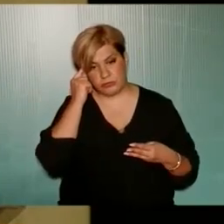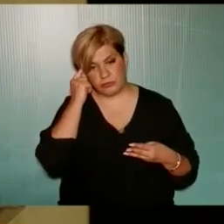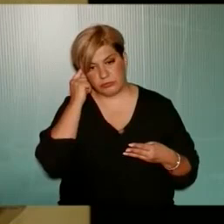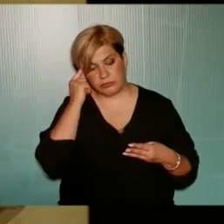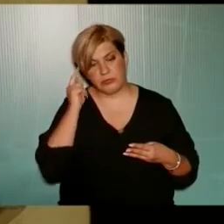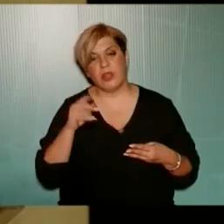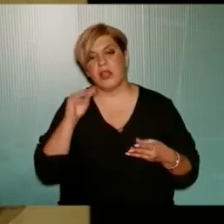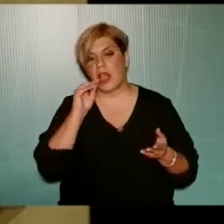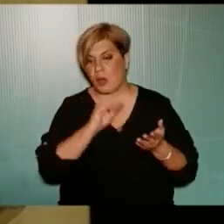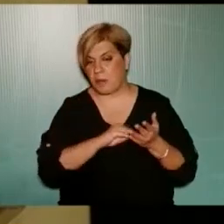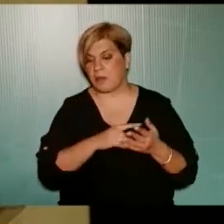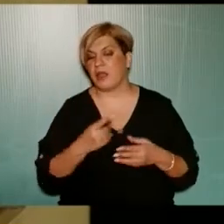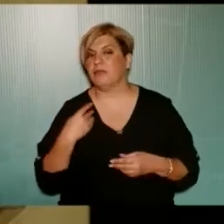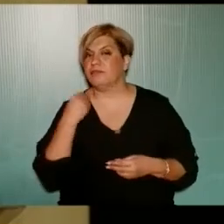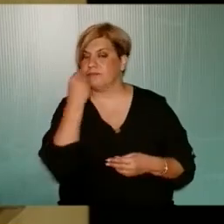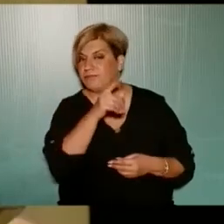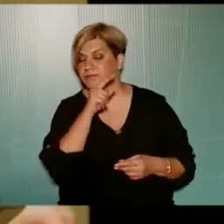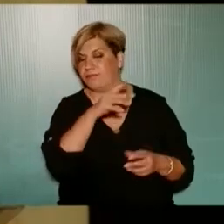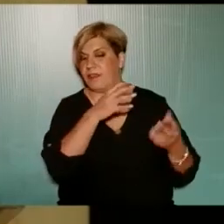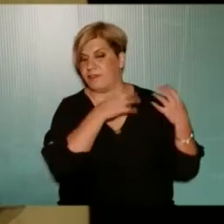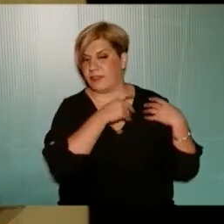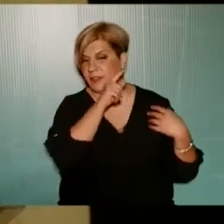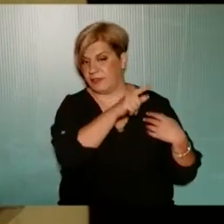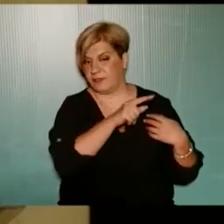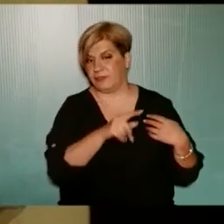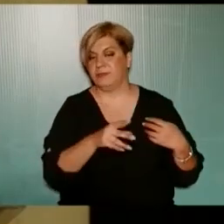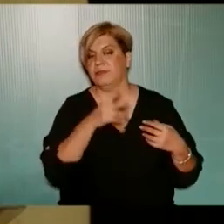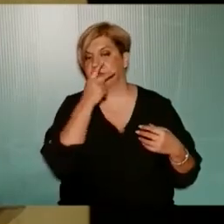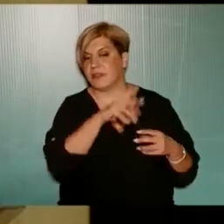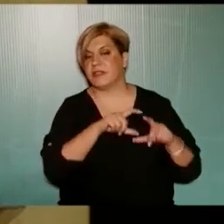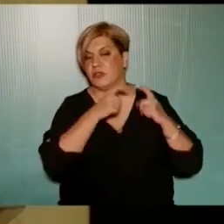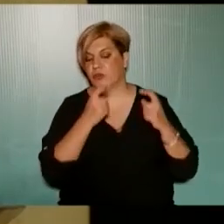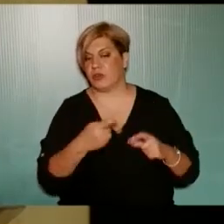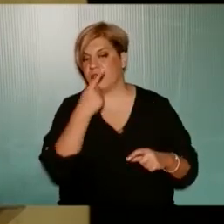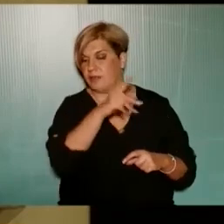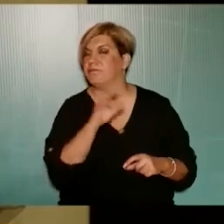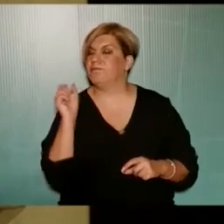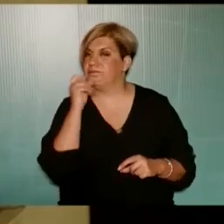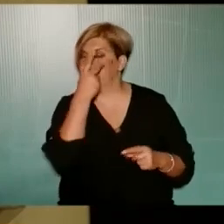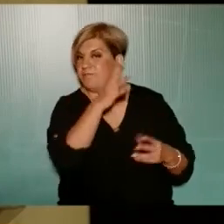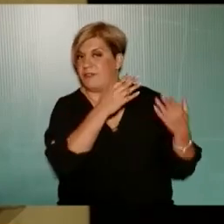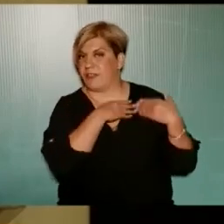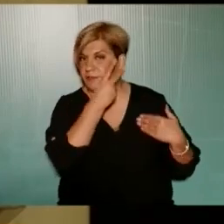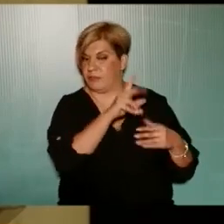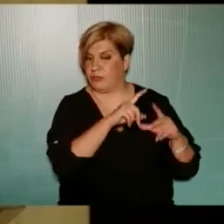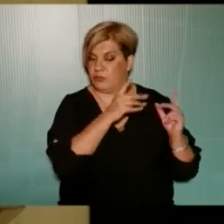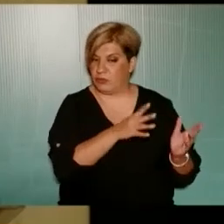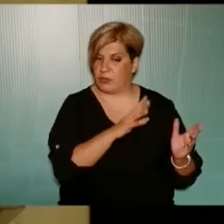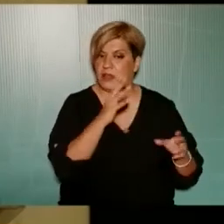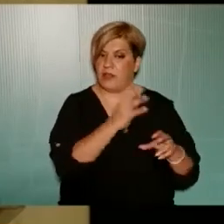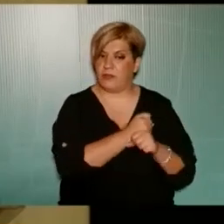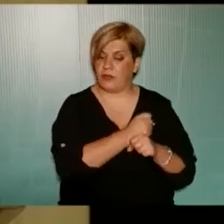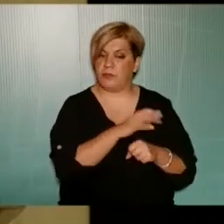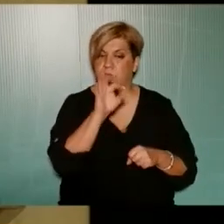Ότι για ακόμη μια φορά ρίξατε τον παλάκι τους κατοίκους Το έχετε ξανακάνει σε άλλο θέμα Στα σχολεία και σχολική στέγη Να βρουν